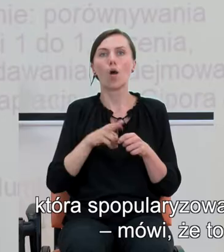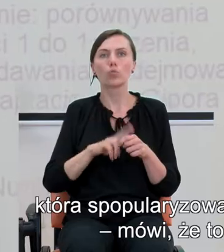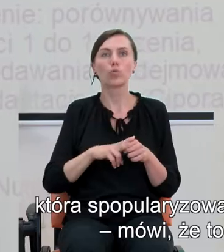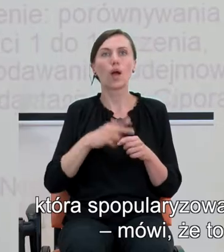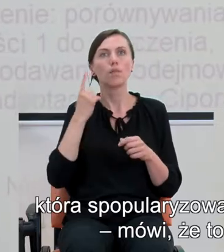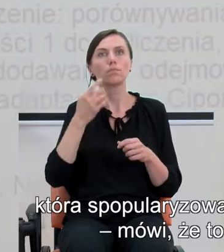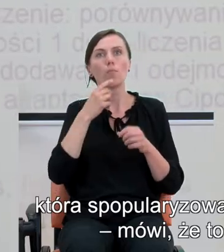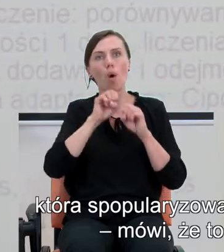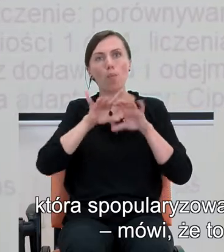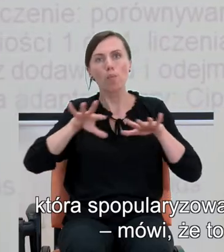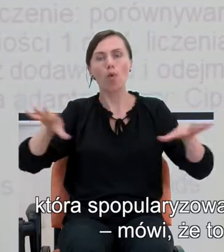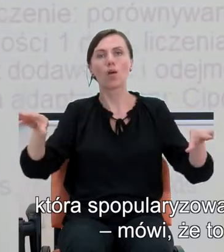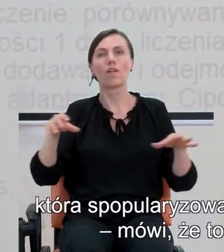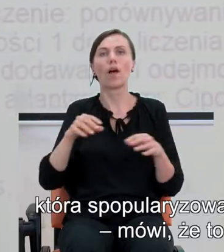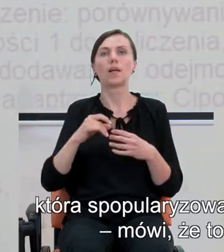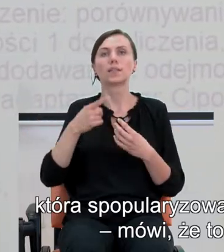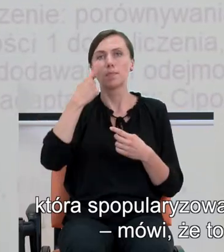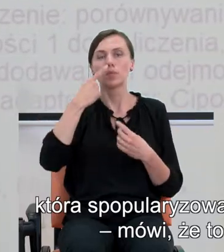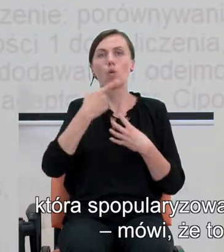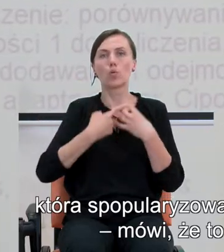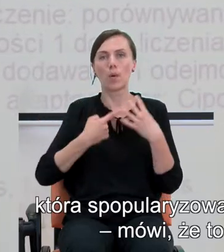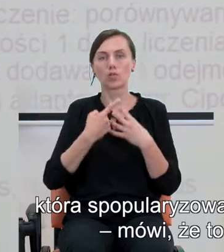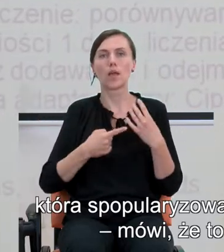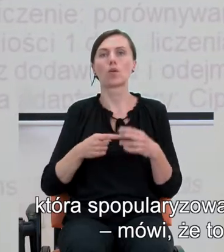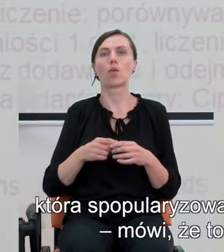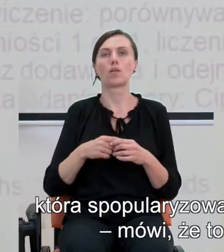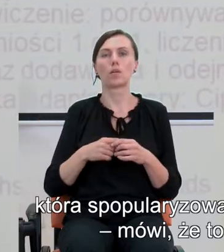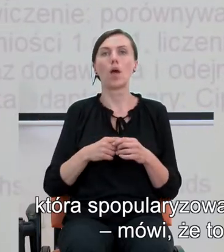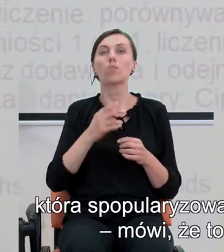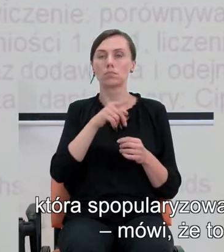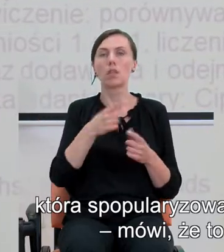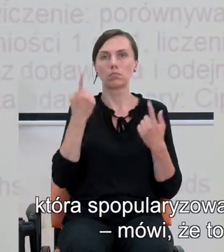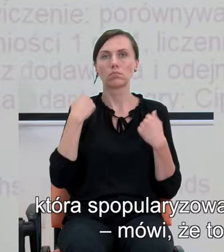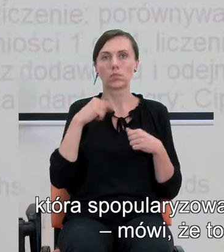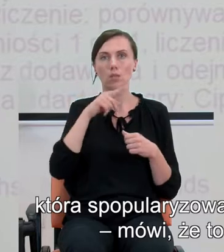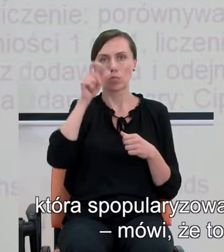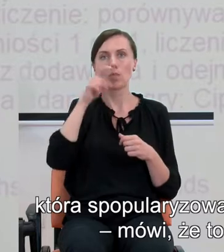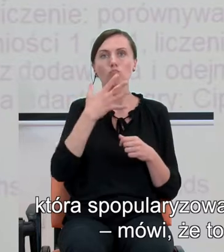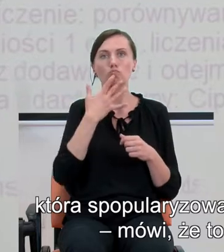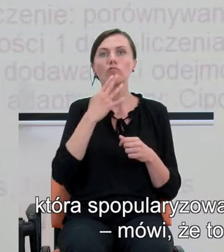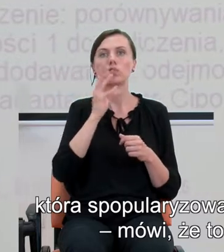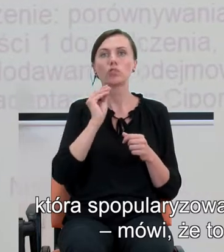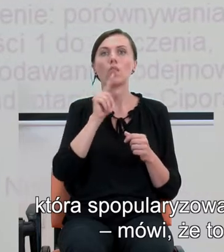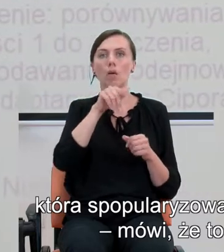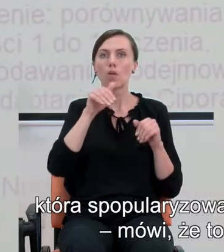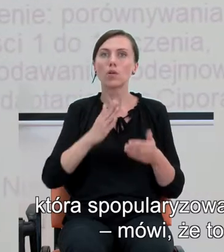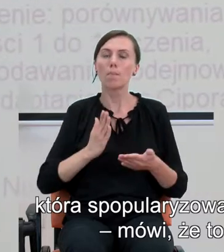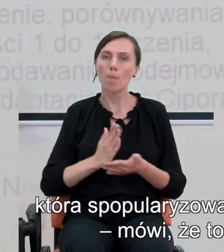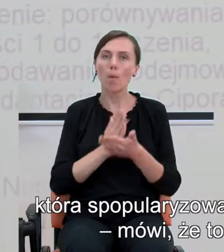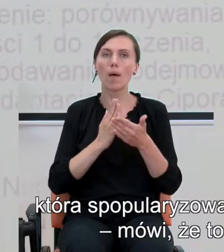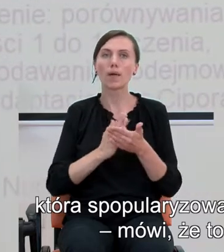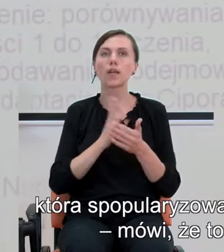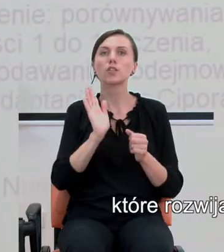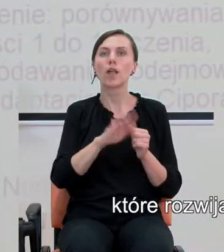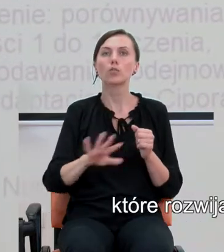pojęcie zmysłu numerycznego, czy zmysłu liczby, mówi, że to może też pomagać w jakimś stopniu